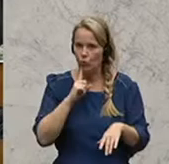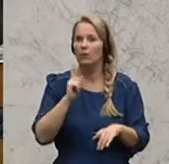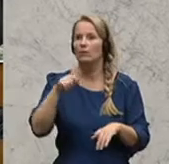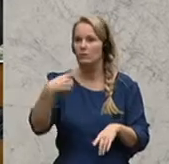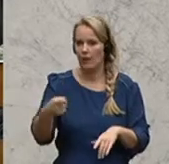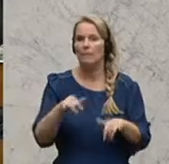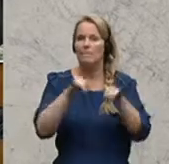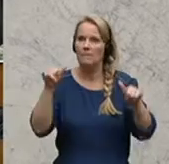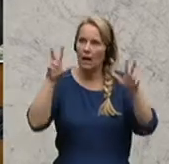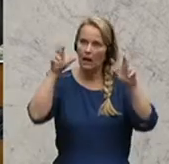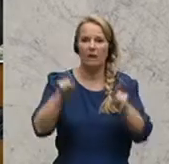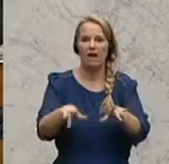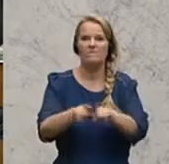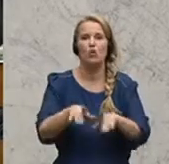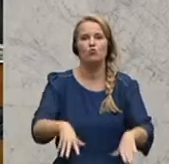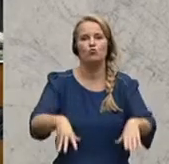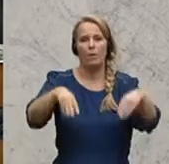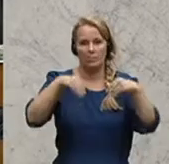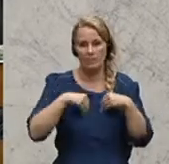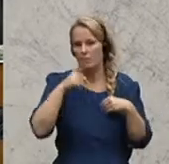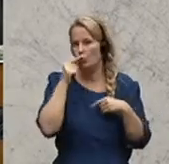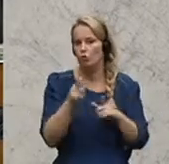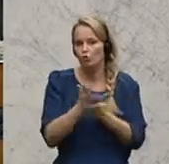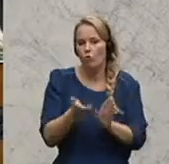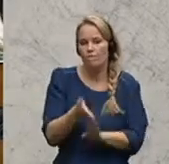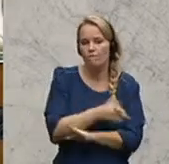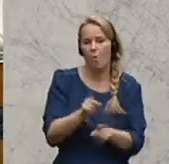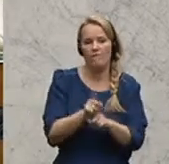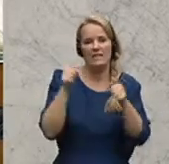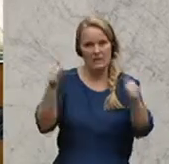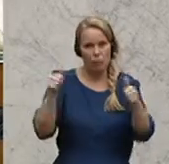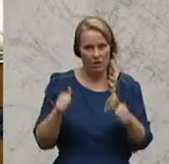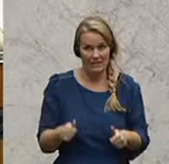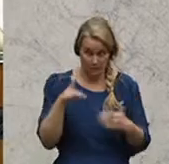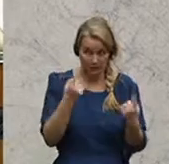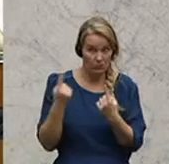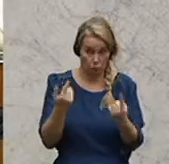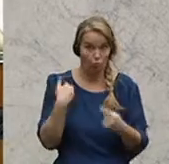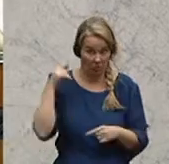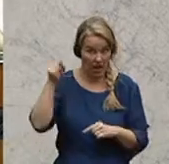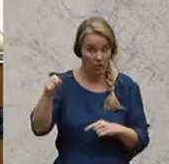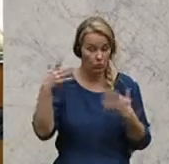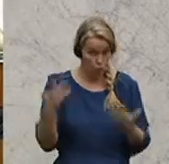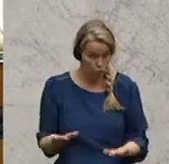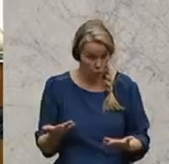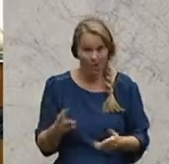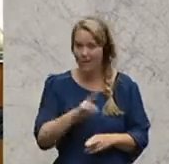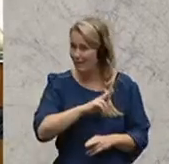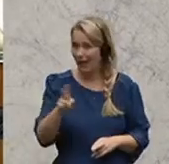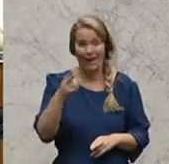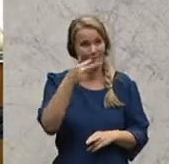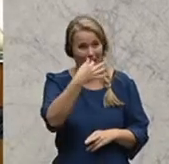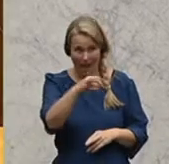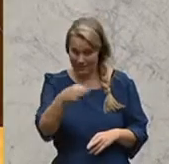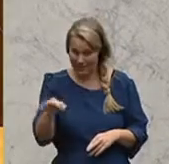Bank, Anführungszeichen, übernimmt, die Vorstufe zur Insolvenz. Das war die Situation dort. Es ist damals kein einziger,